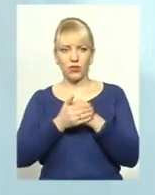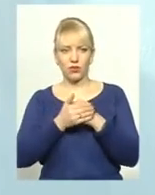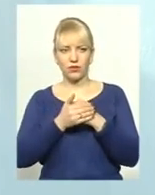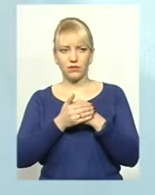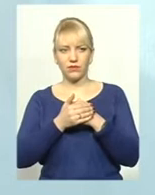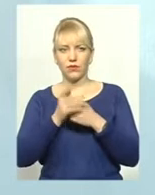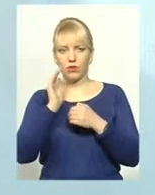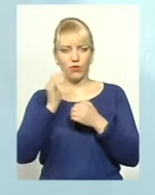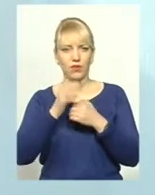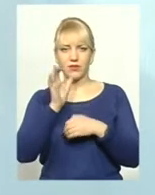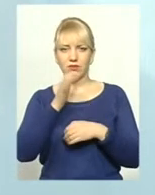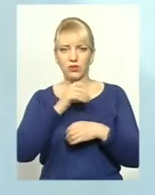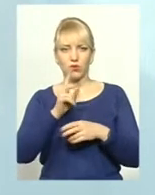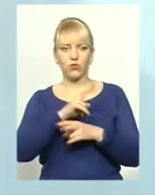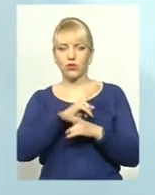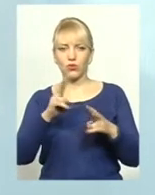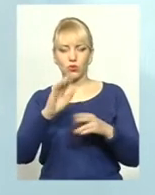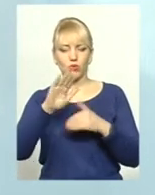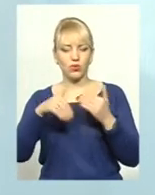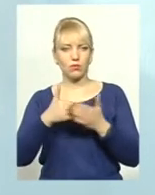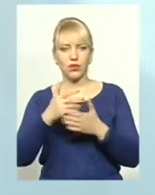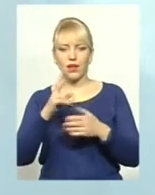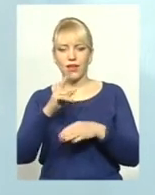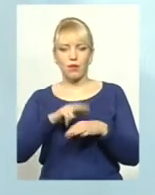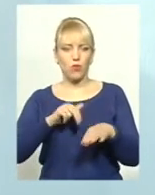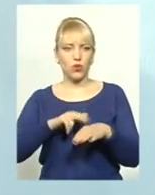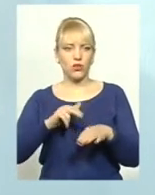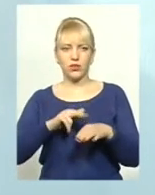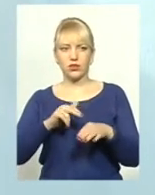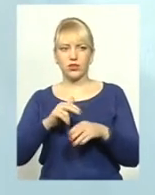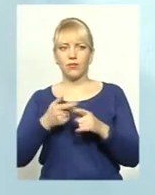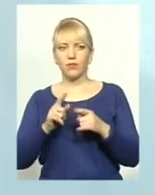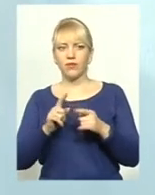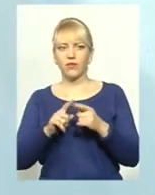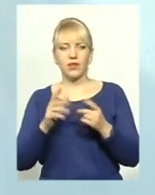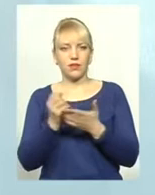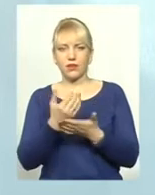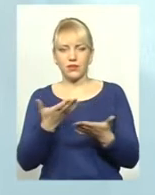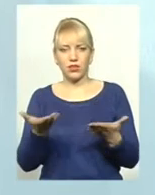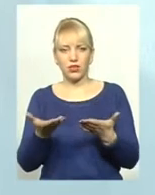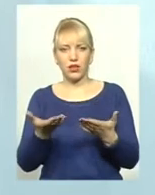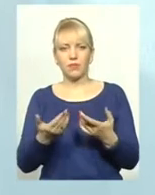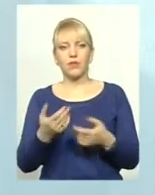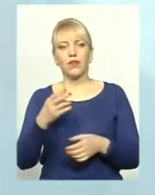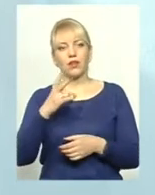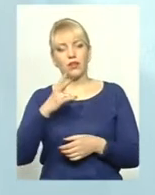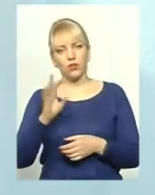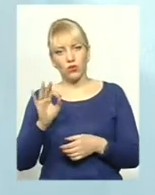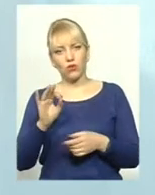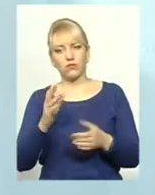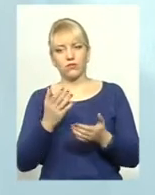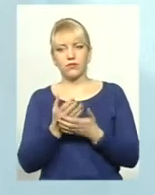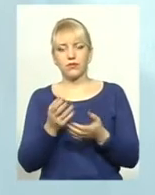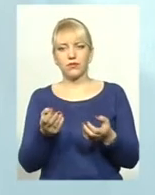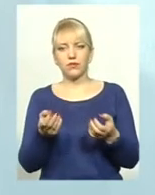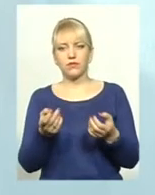серйозно, тому що до сих пір ні поліція, ні особливих, та ми маємо декілька орієнтіровок, але так знайти поки